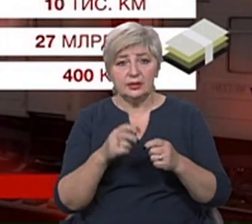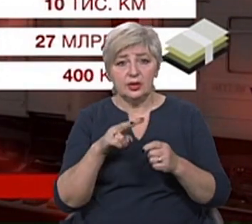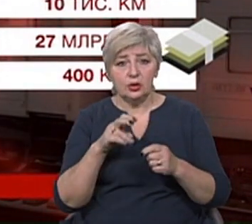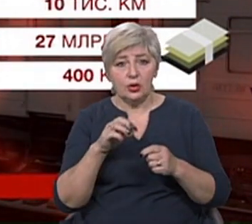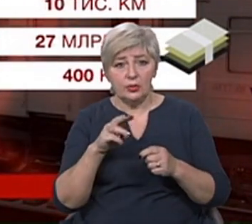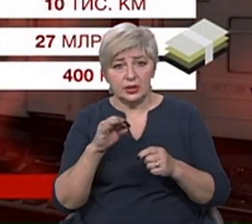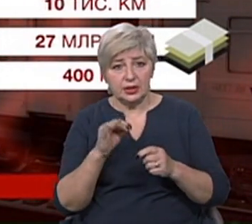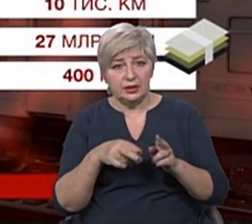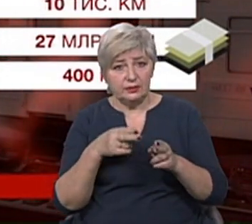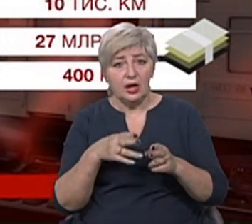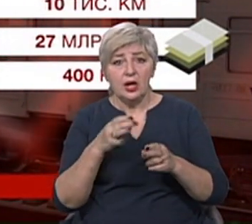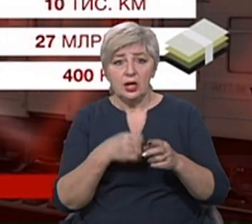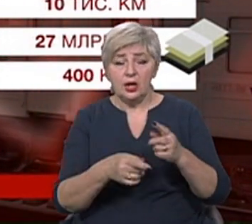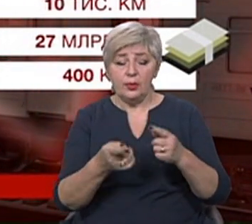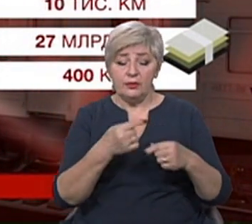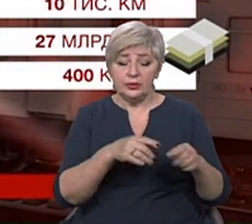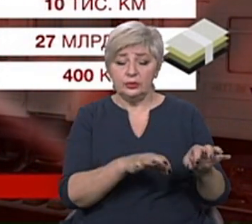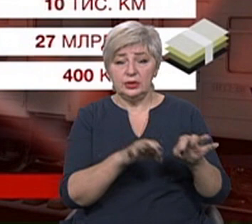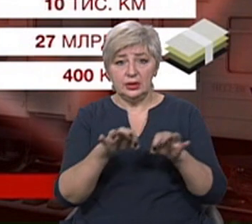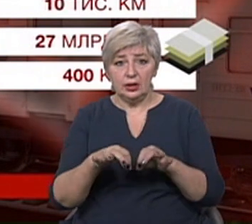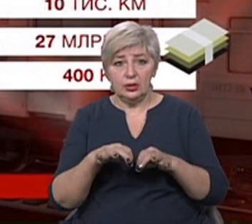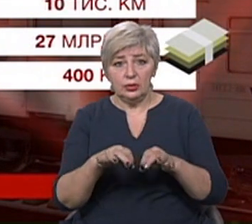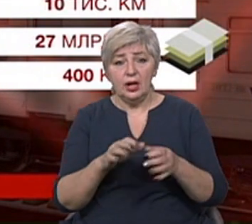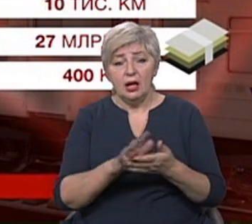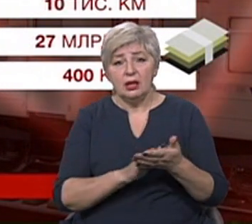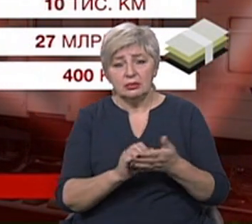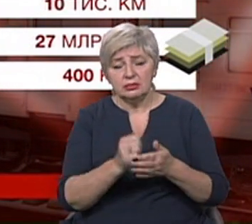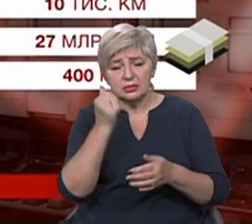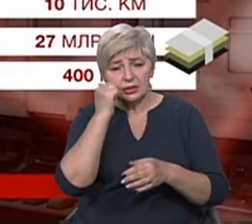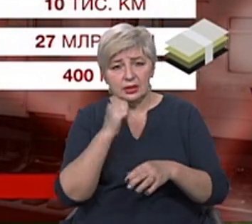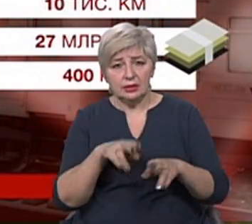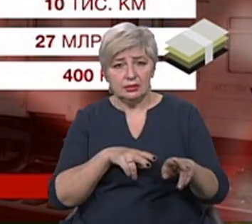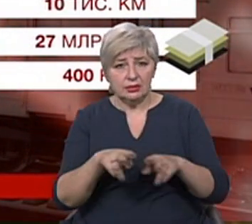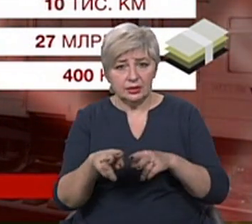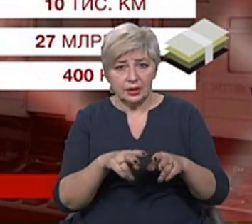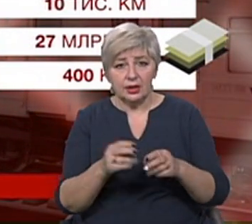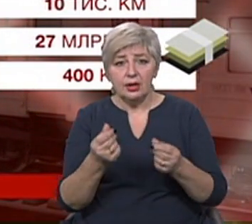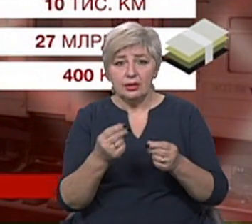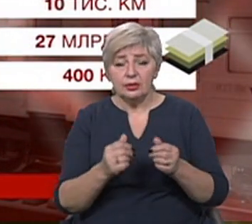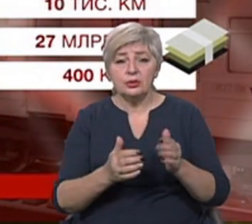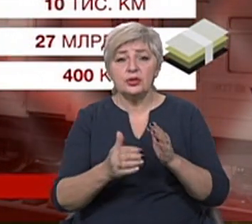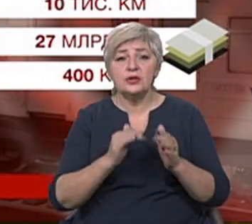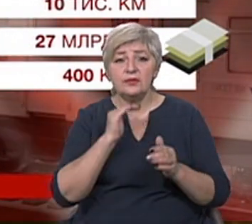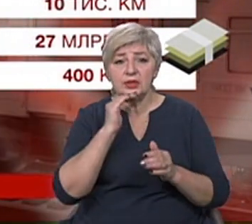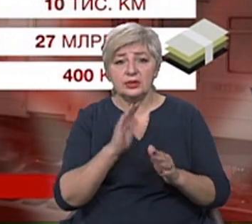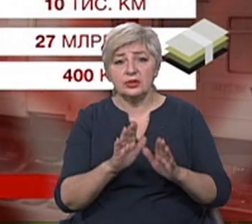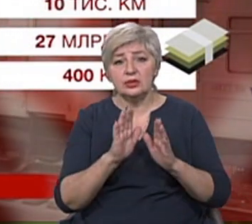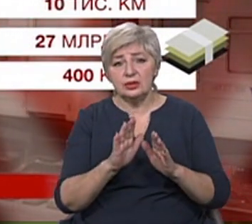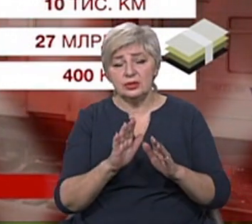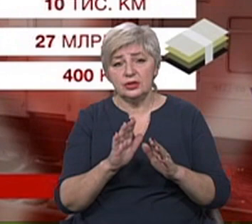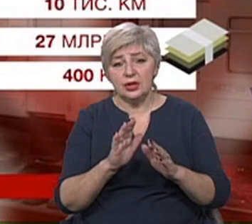повернути їх на колії. Але зношені десятки тисяч кілометрів рейок. Грошей вистачить, щоб відремонтувати лише 400